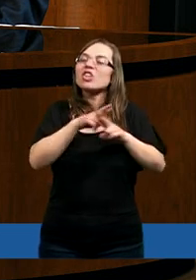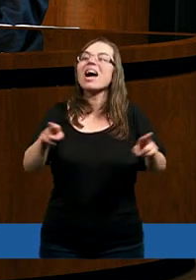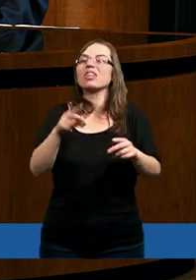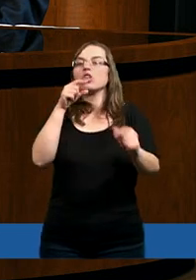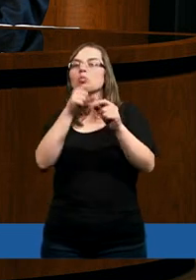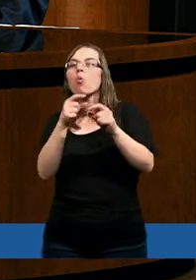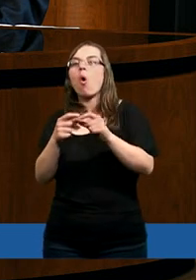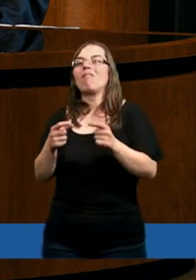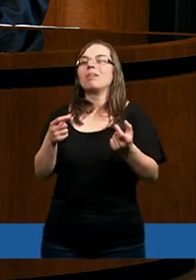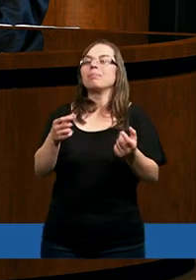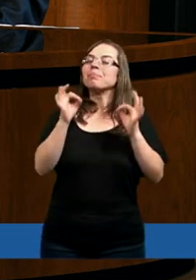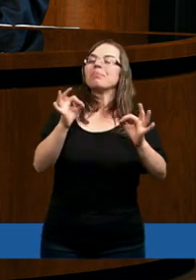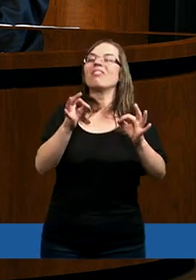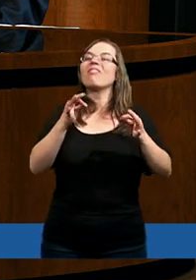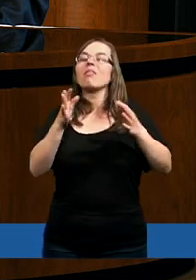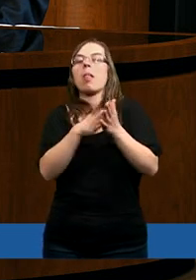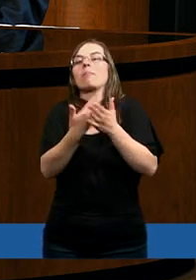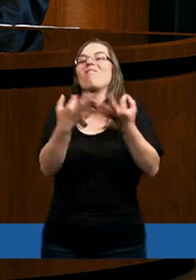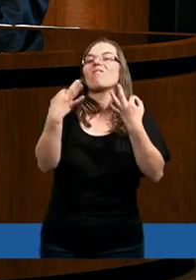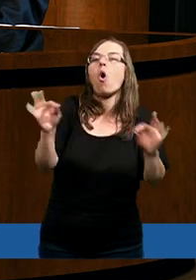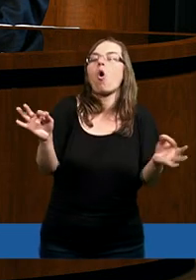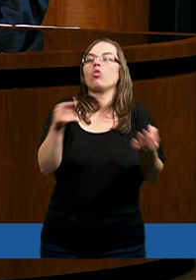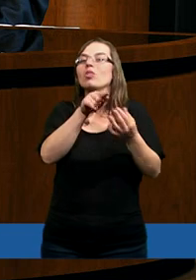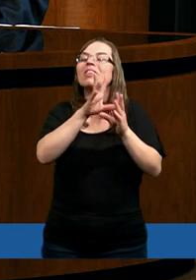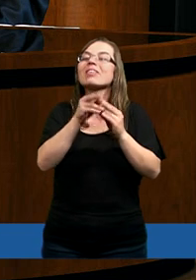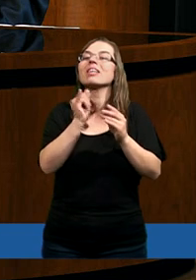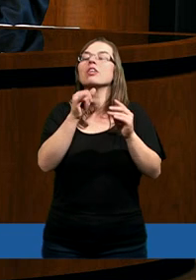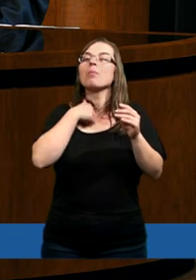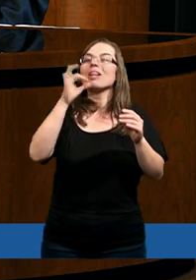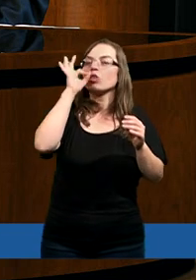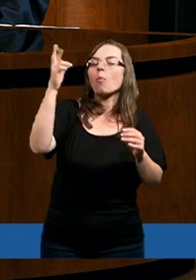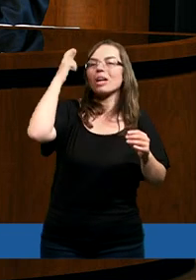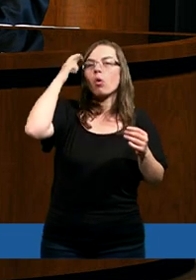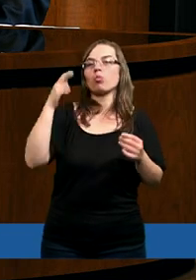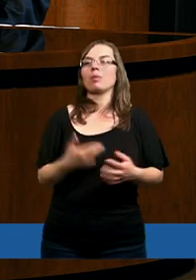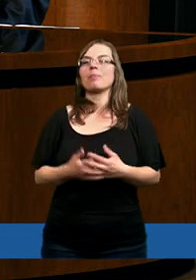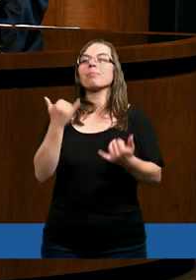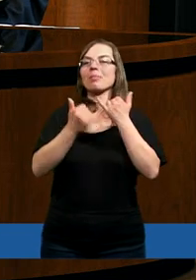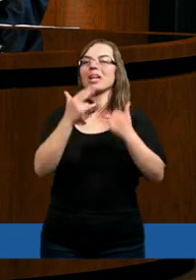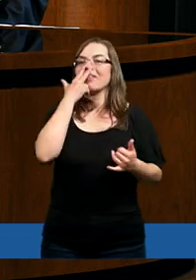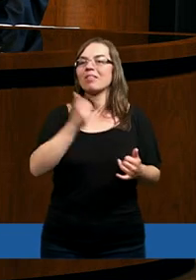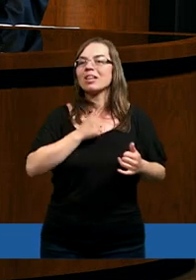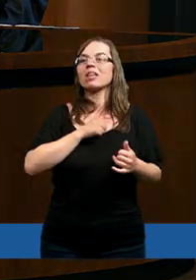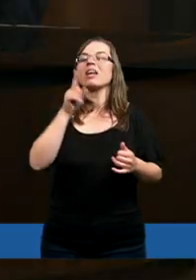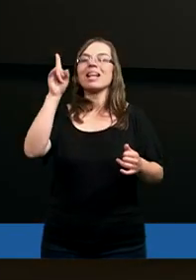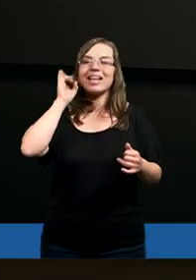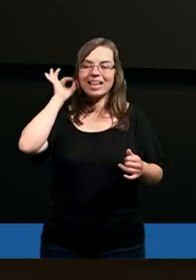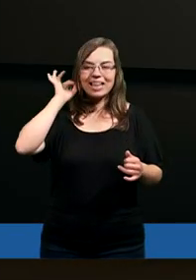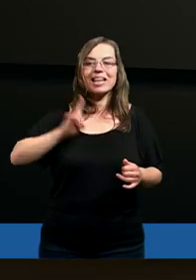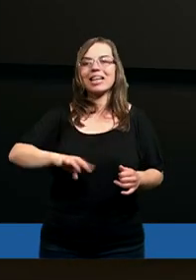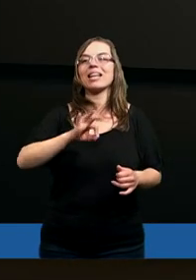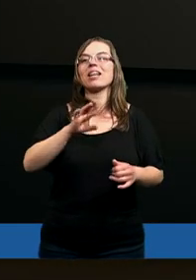znaczenie danym słowom, pojęciom nadał Pan Jezus. Jest tu powiedziane wyraźnie. Jeśli więc Syn was